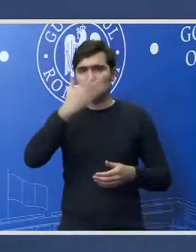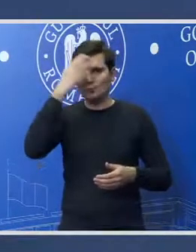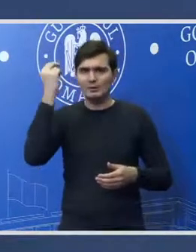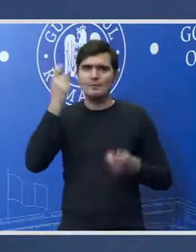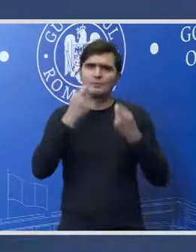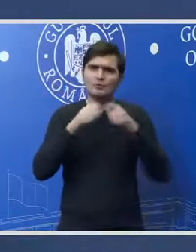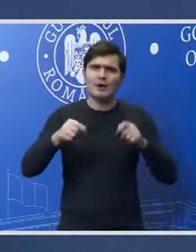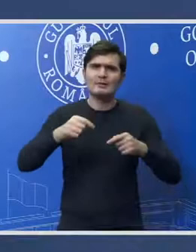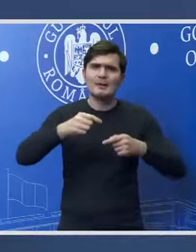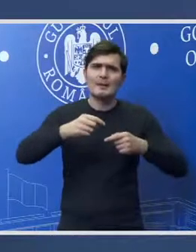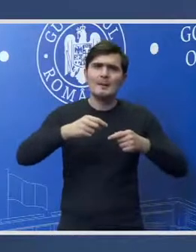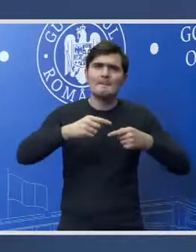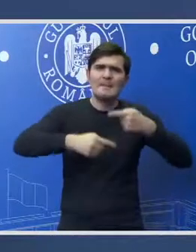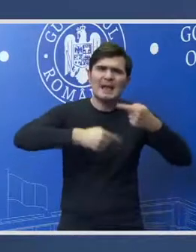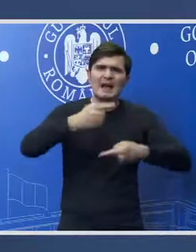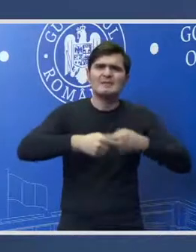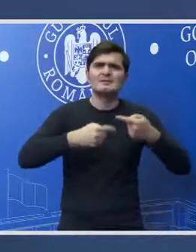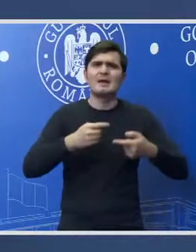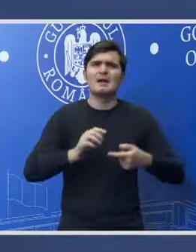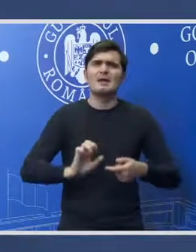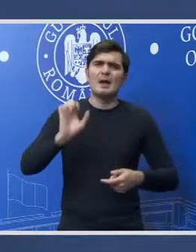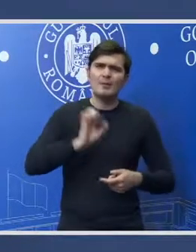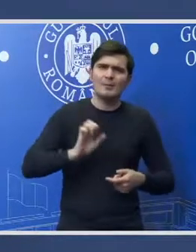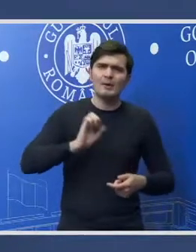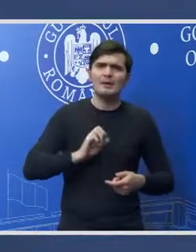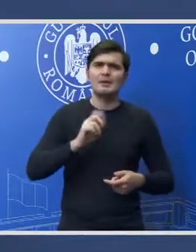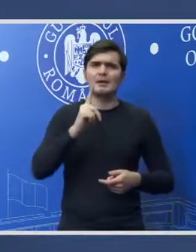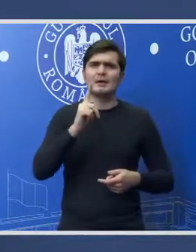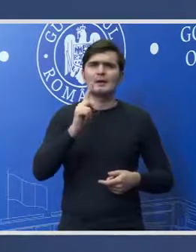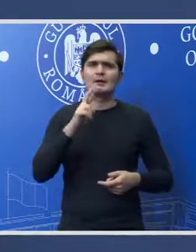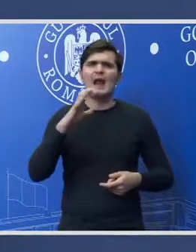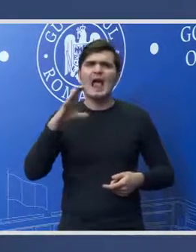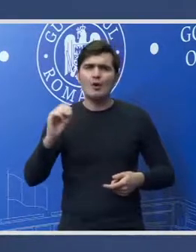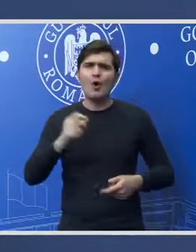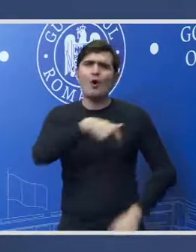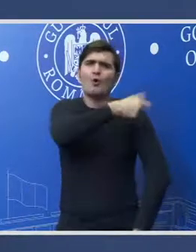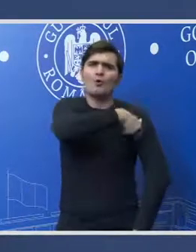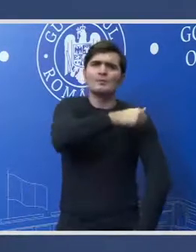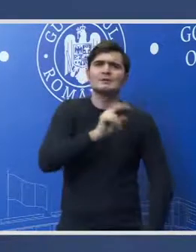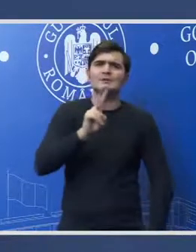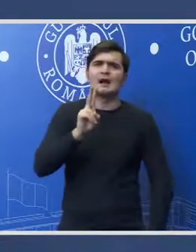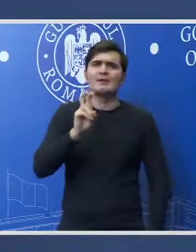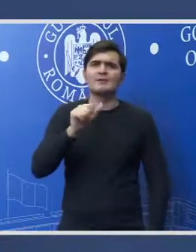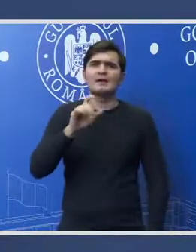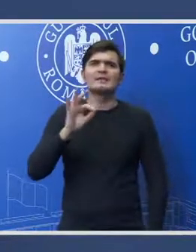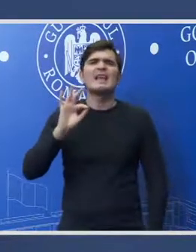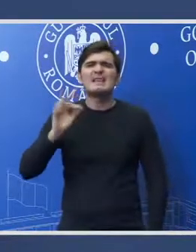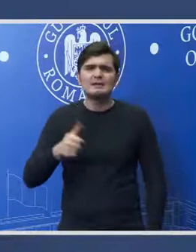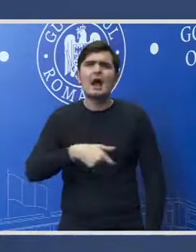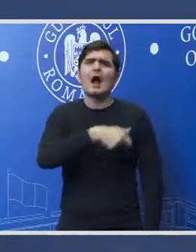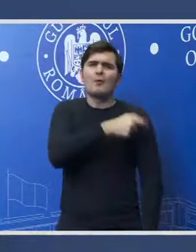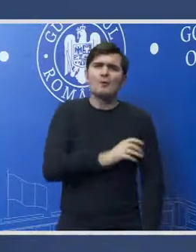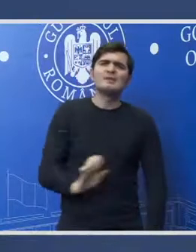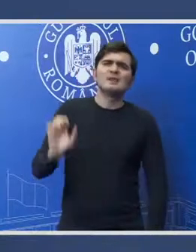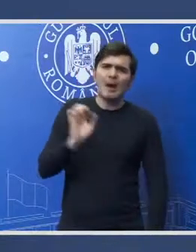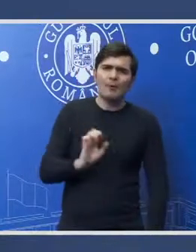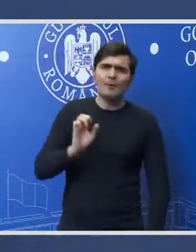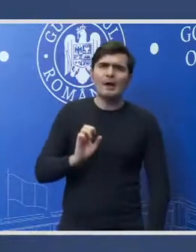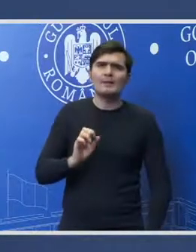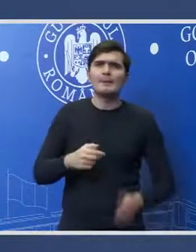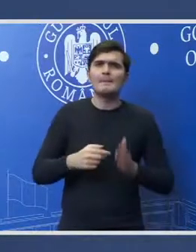Greco Comisia de la Veneția Comisia Europeană în cadrul rapoartelor